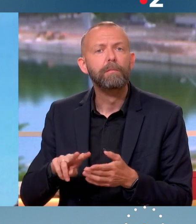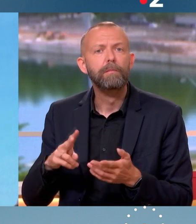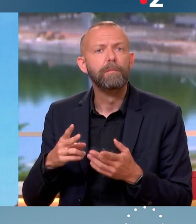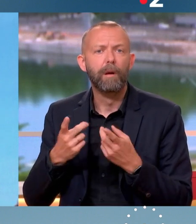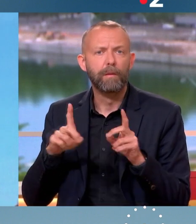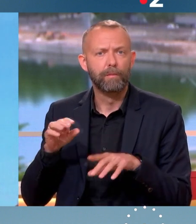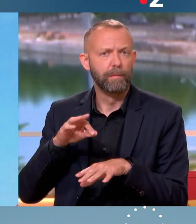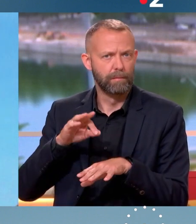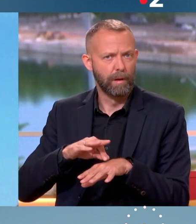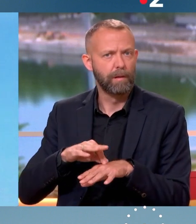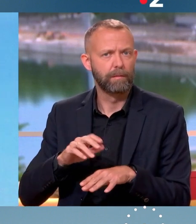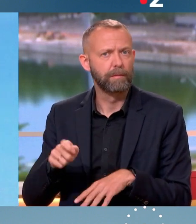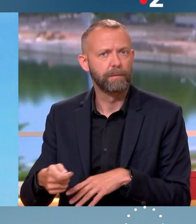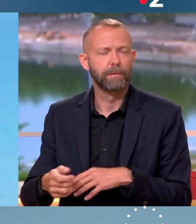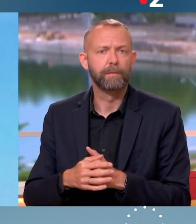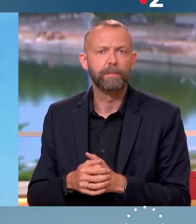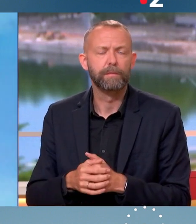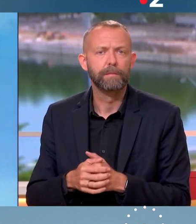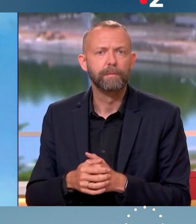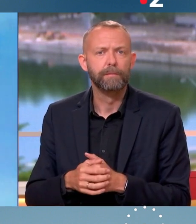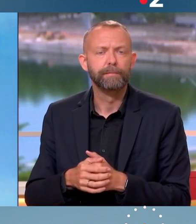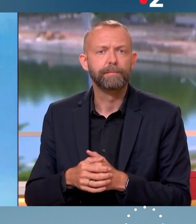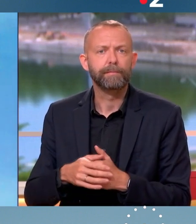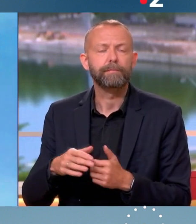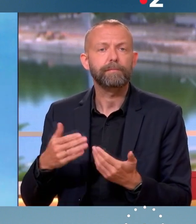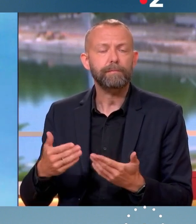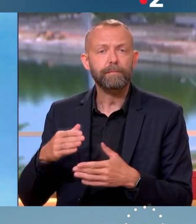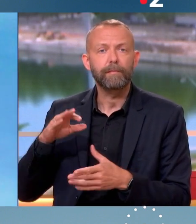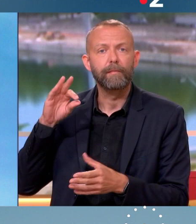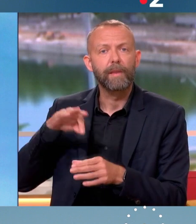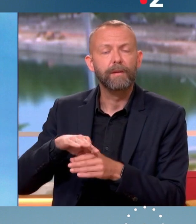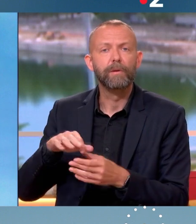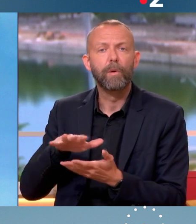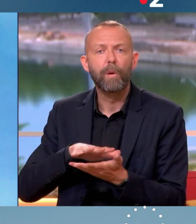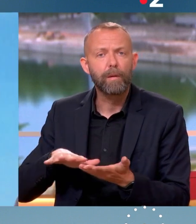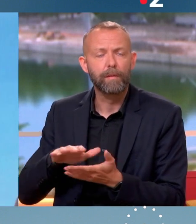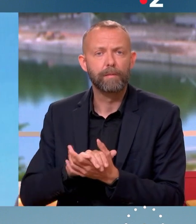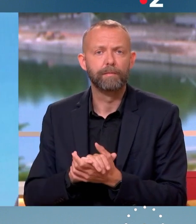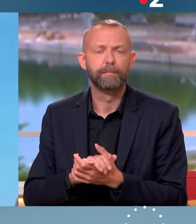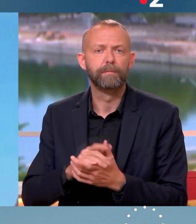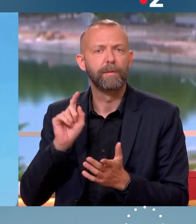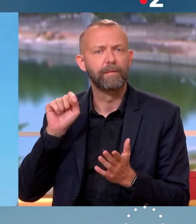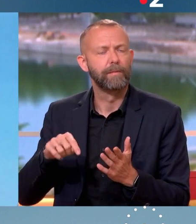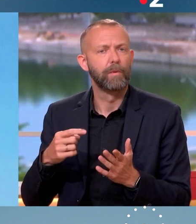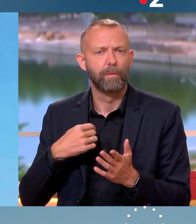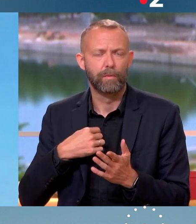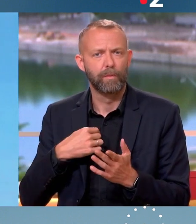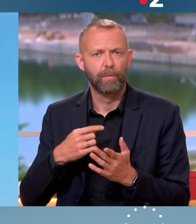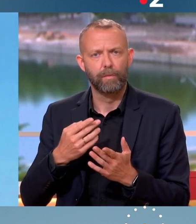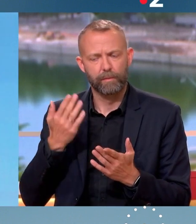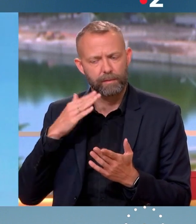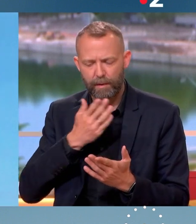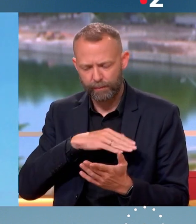malade ? Après cinq ans de macronisme, après cinq ans de mandat d'Emmanuel Macron ? Il faut qu prenne notre part de